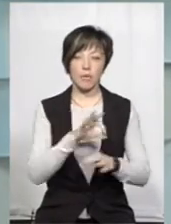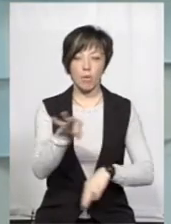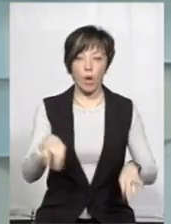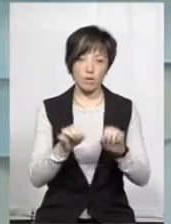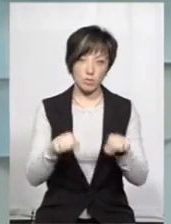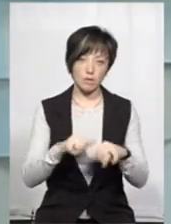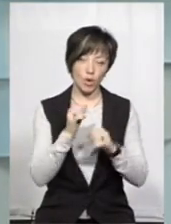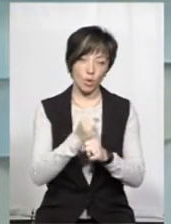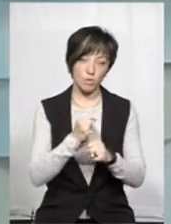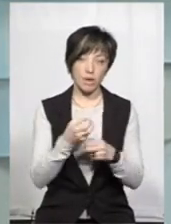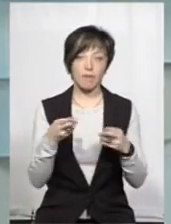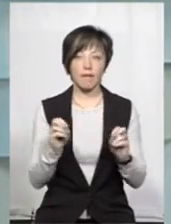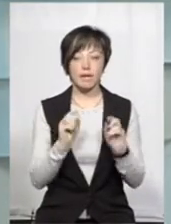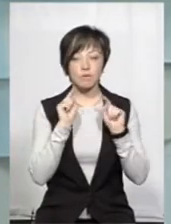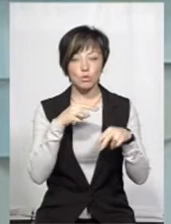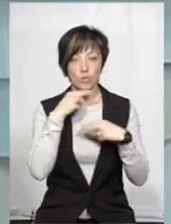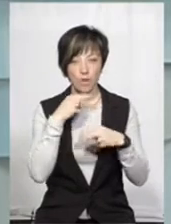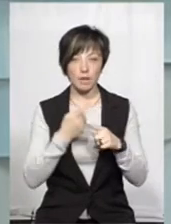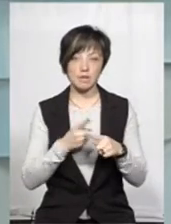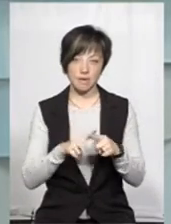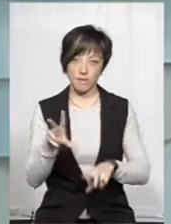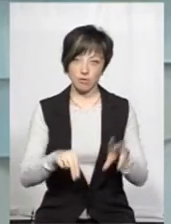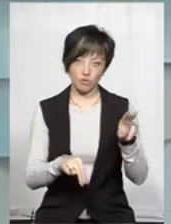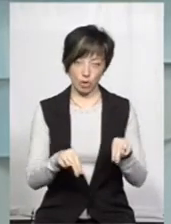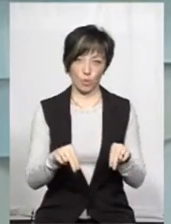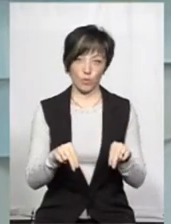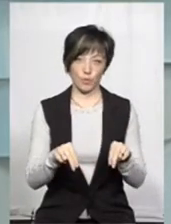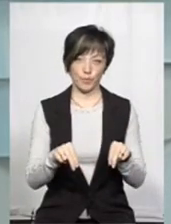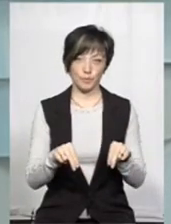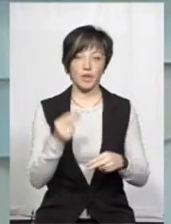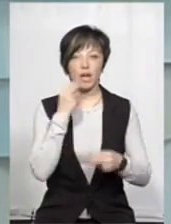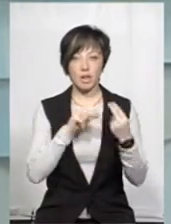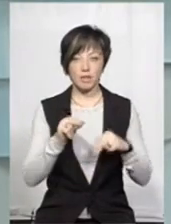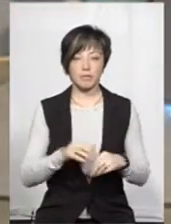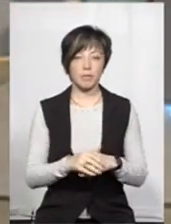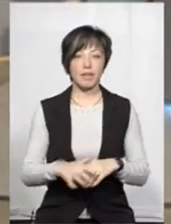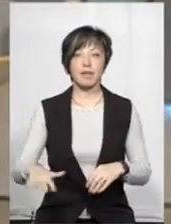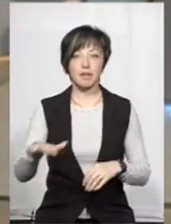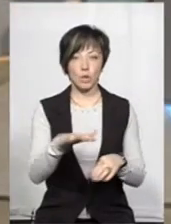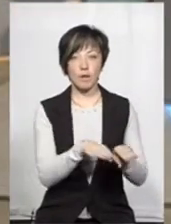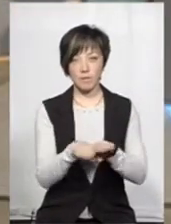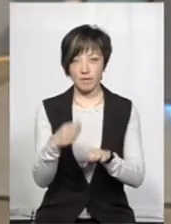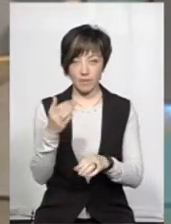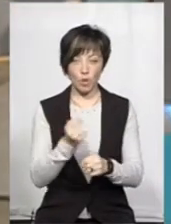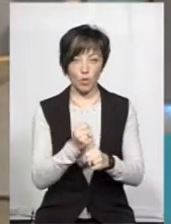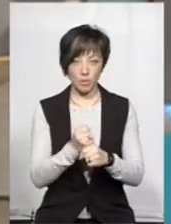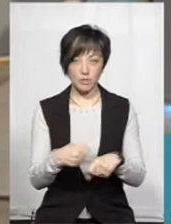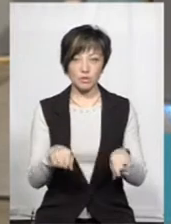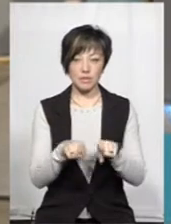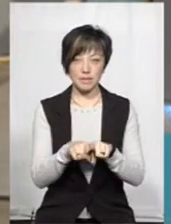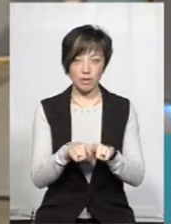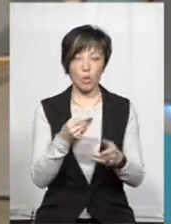проекти, можливо, розробляти, де звернути увагу. І це, я вважаю, що найкраще. На територіальному рівні ви теж робите,